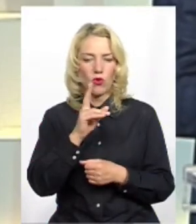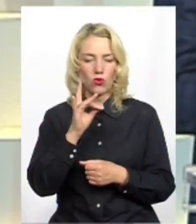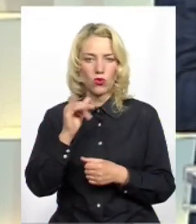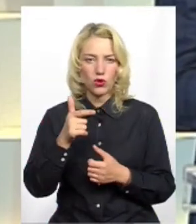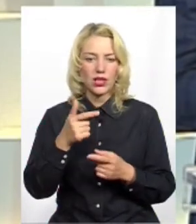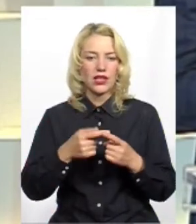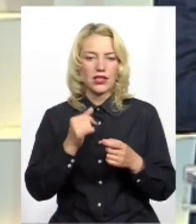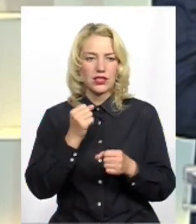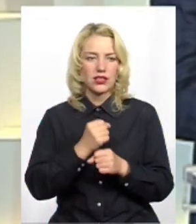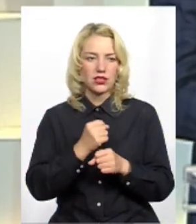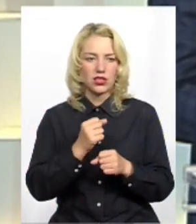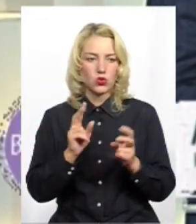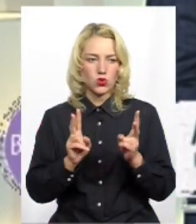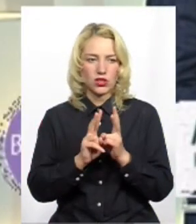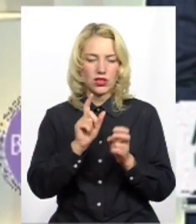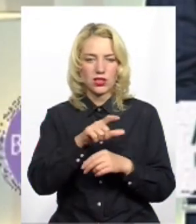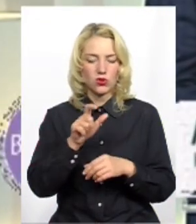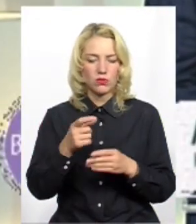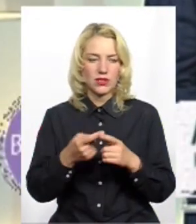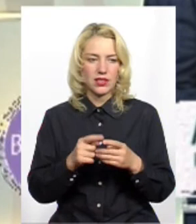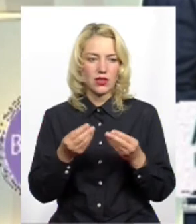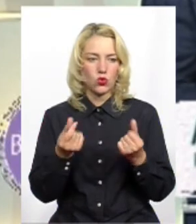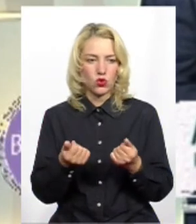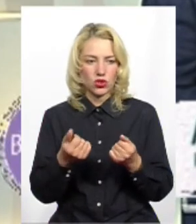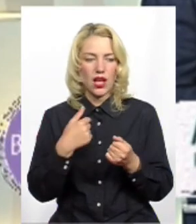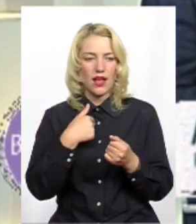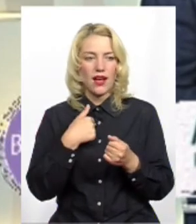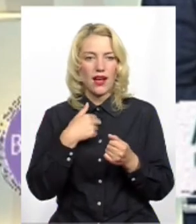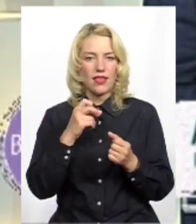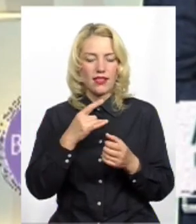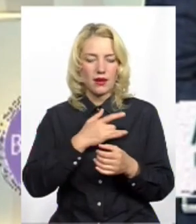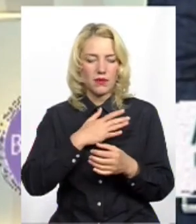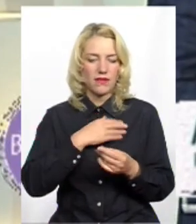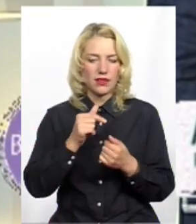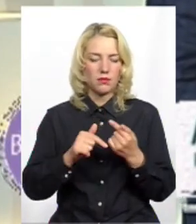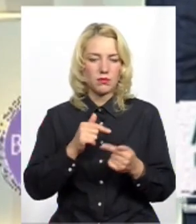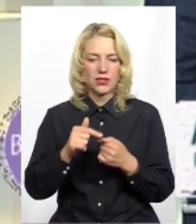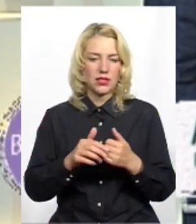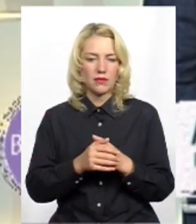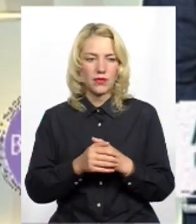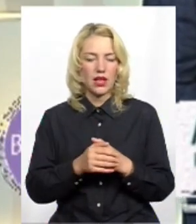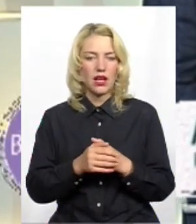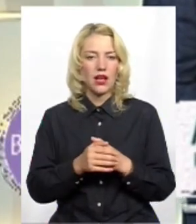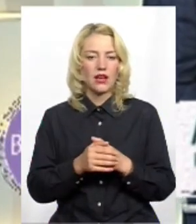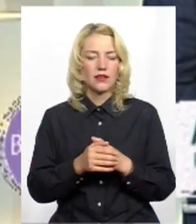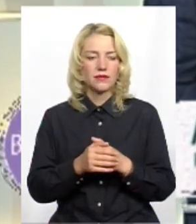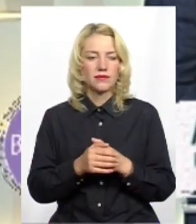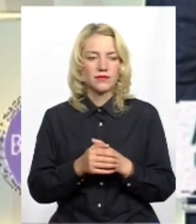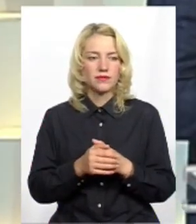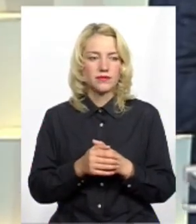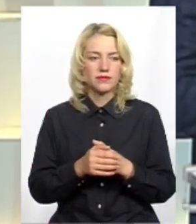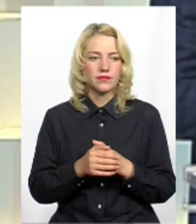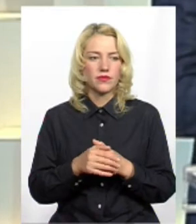це вартує певних грошей. Я, як приватний підприємець, батько... яке це відношення до аеропорту, має на увазі, має?